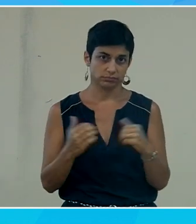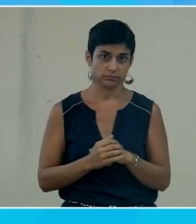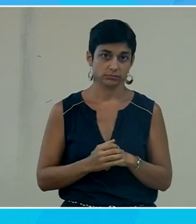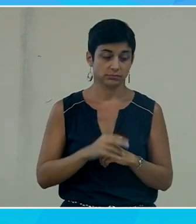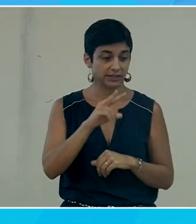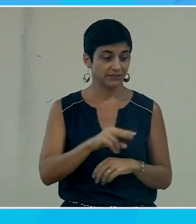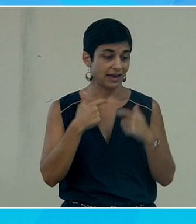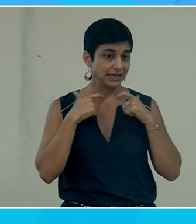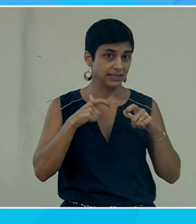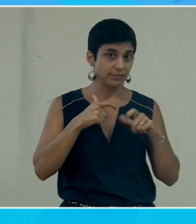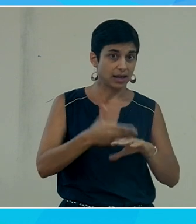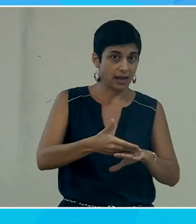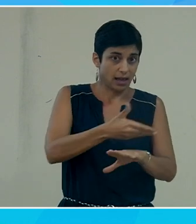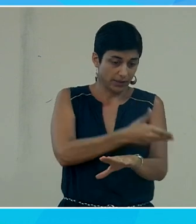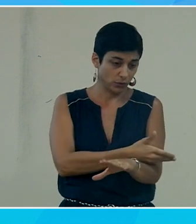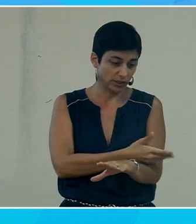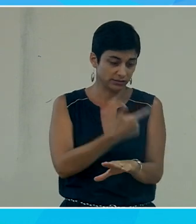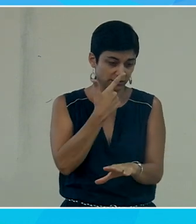a priori est perçu comme un manque à gagner